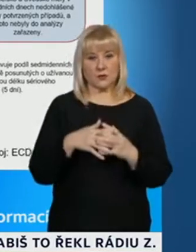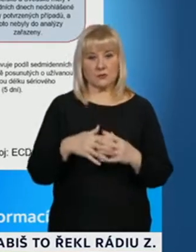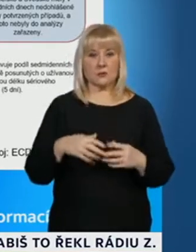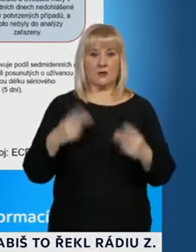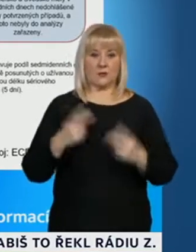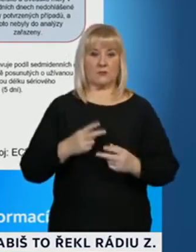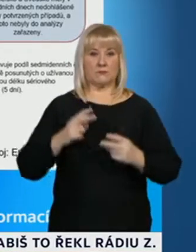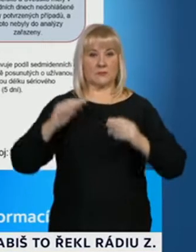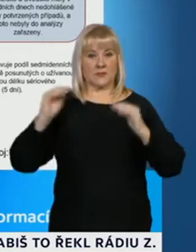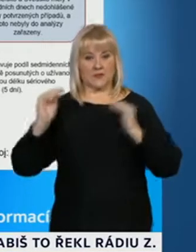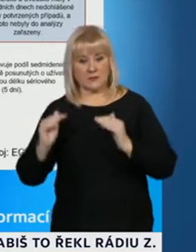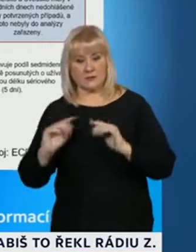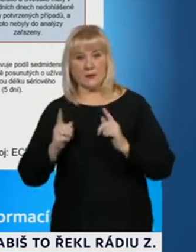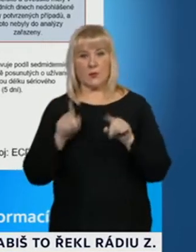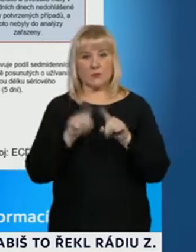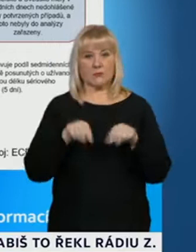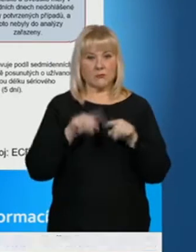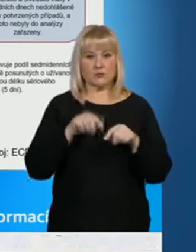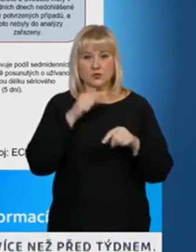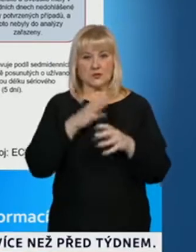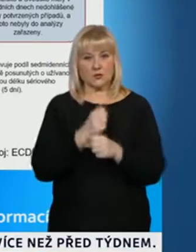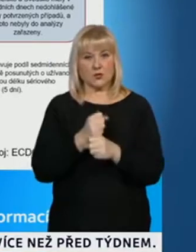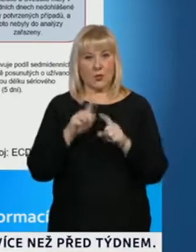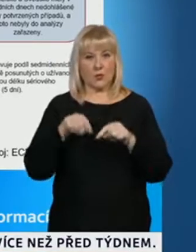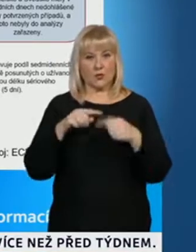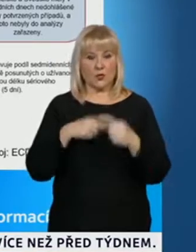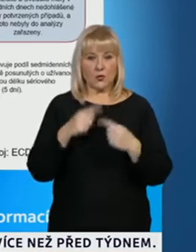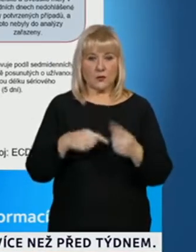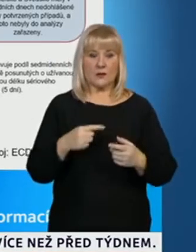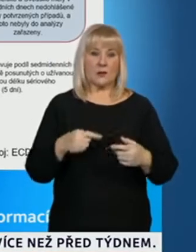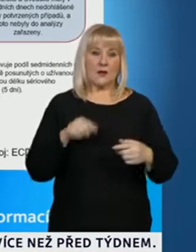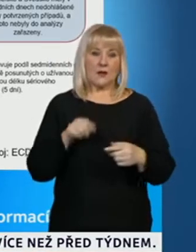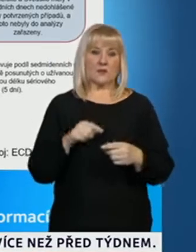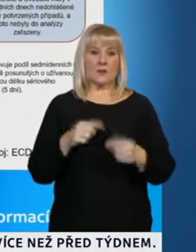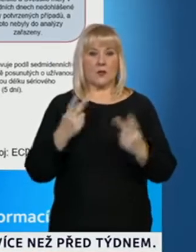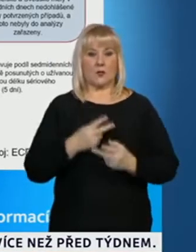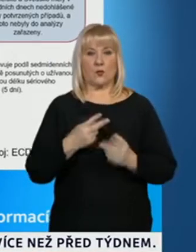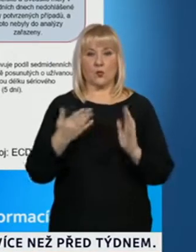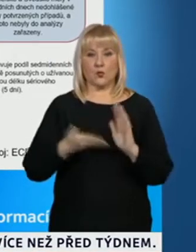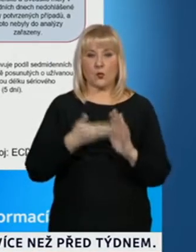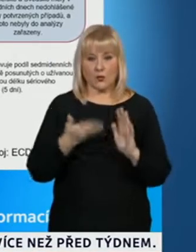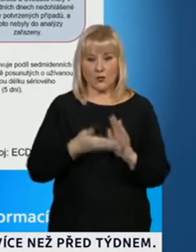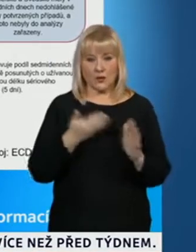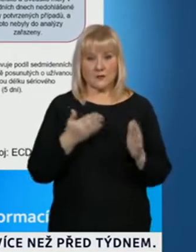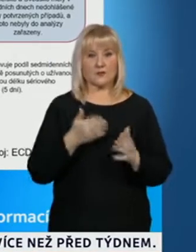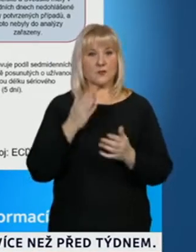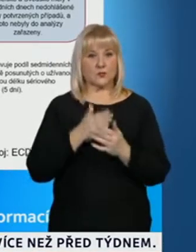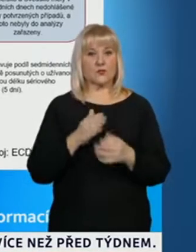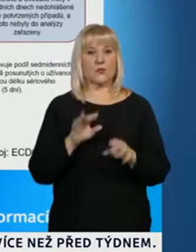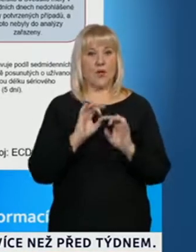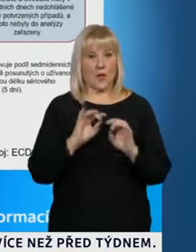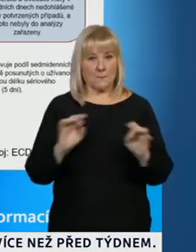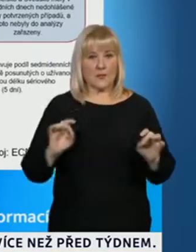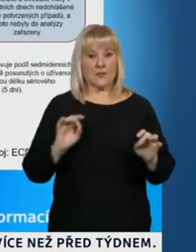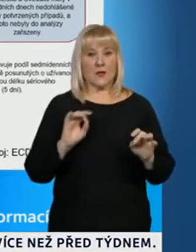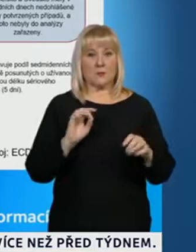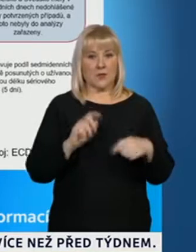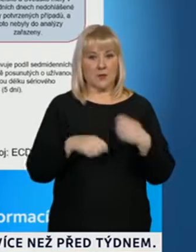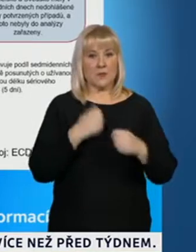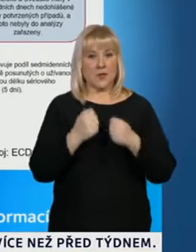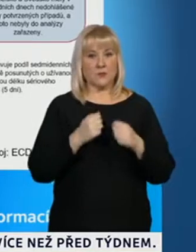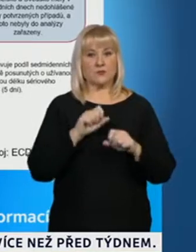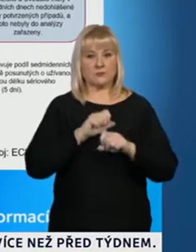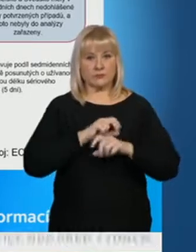že buď klesá nebo osciluje kolem nějaké hodnoty. A zase je to jakýsi doklad průchodu té epidemie těmi státy